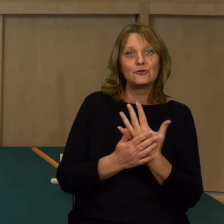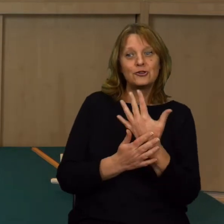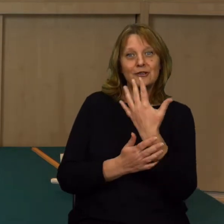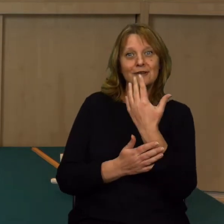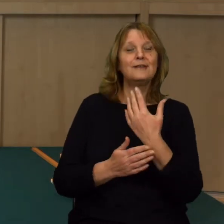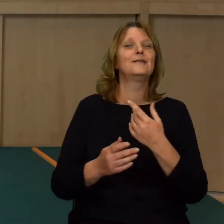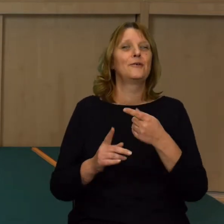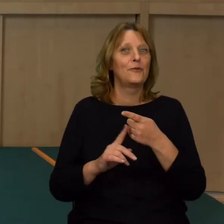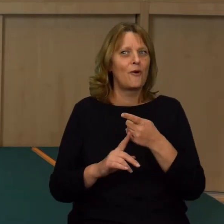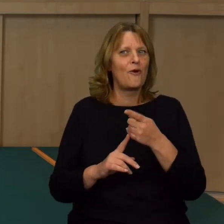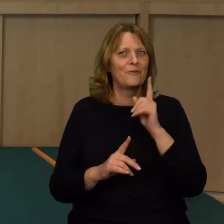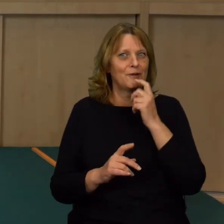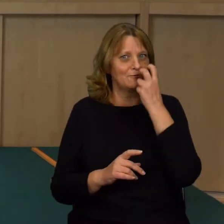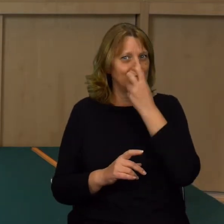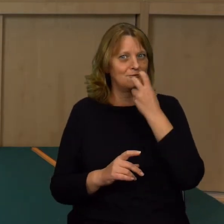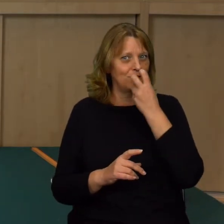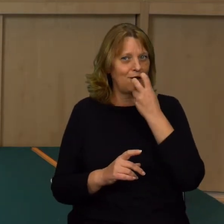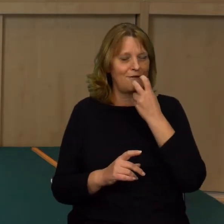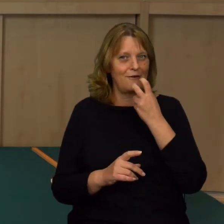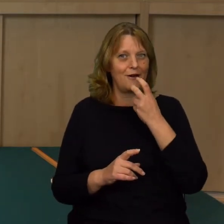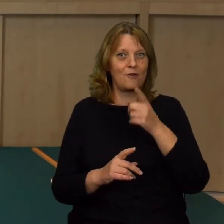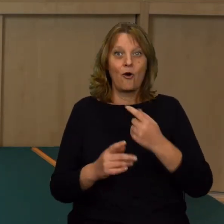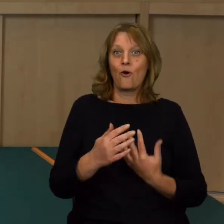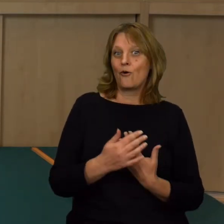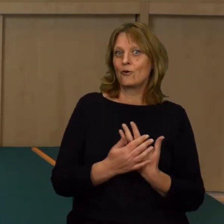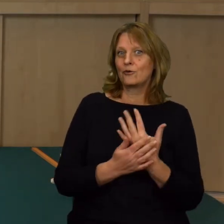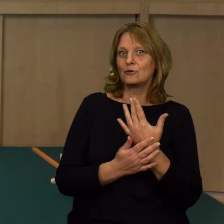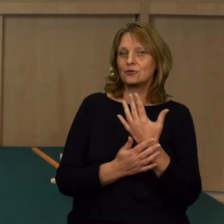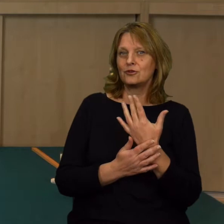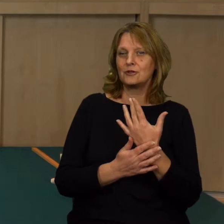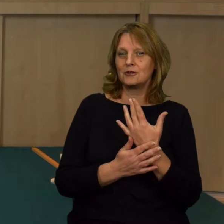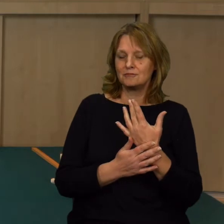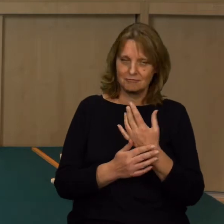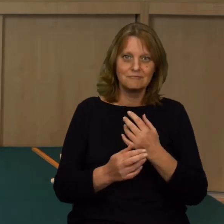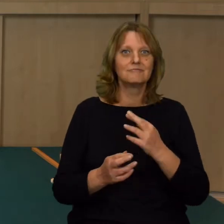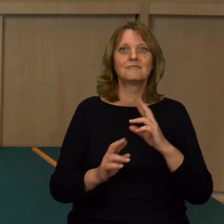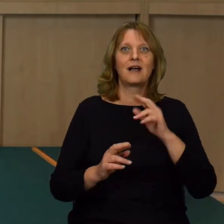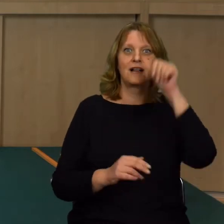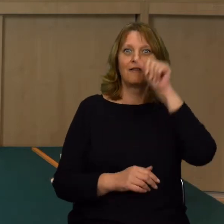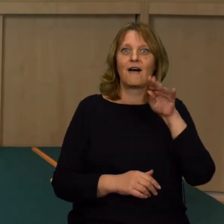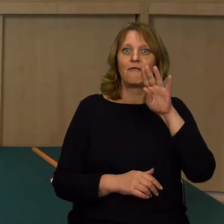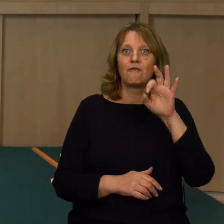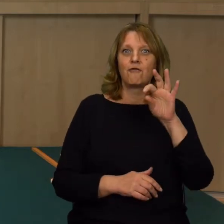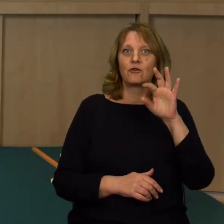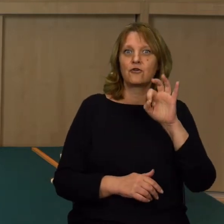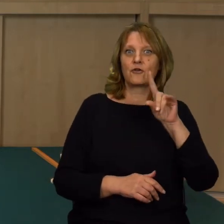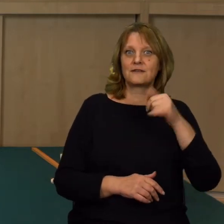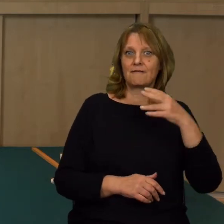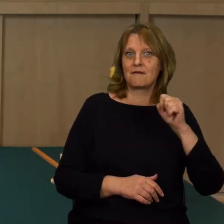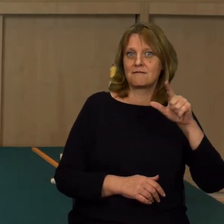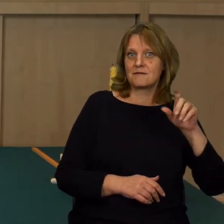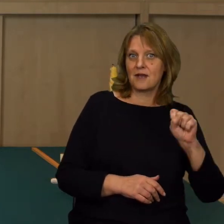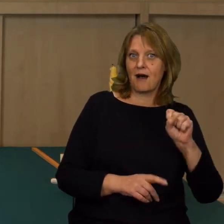zachowuje się w bardzo ciekawy sposób. Wzbudza je do reakcji fotosyntezy. Czyli